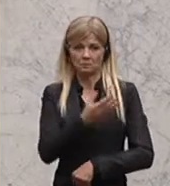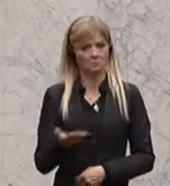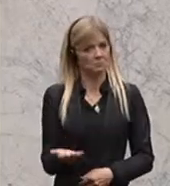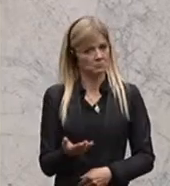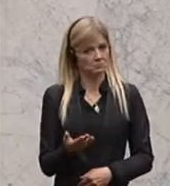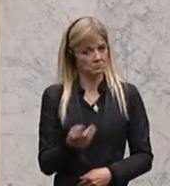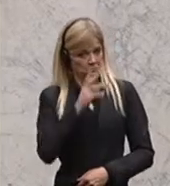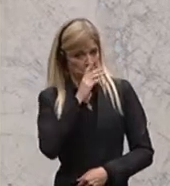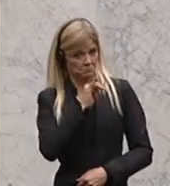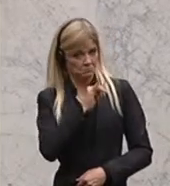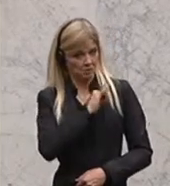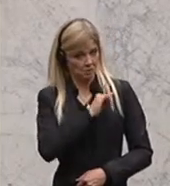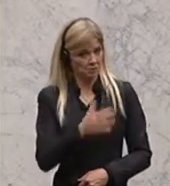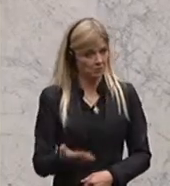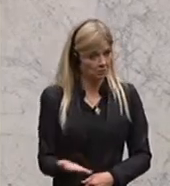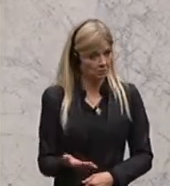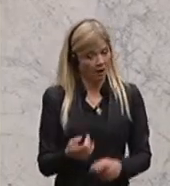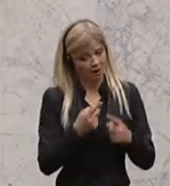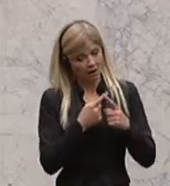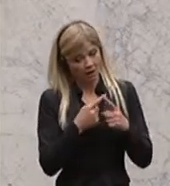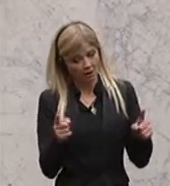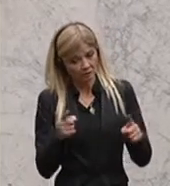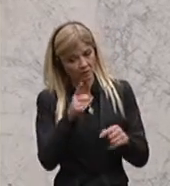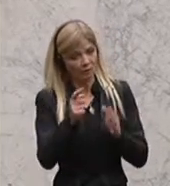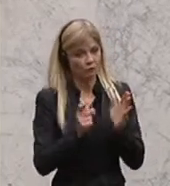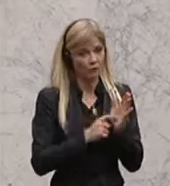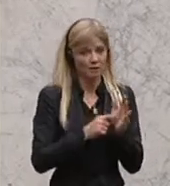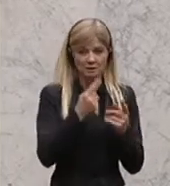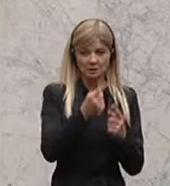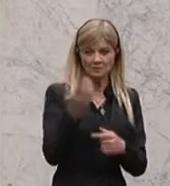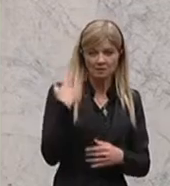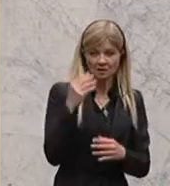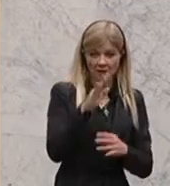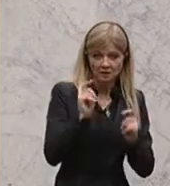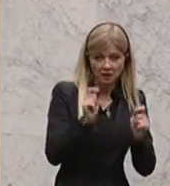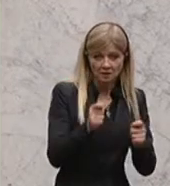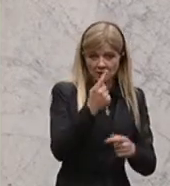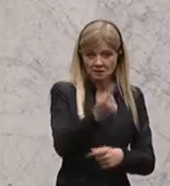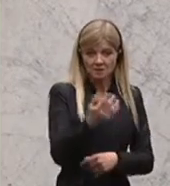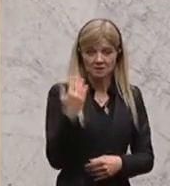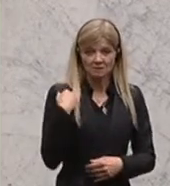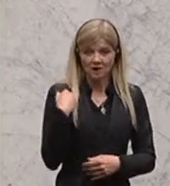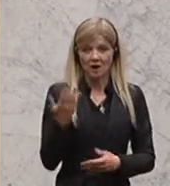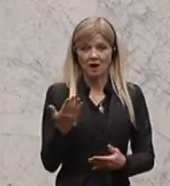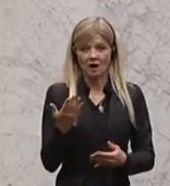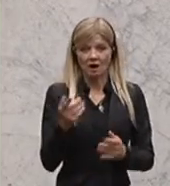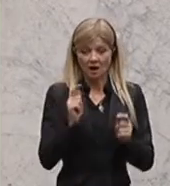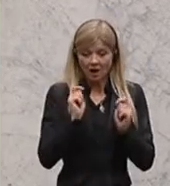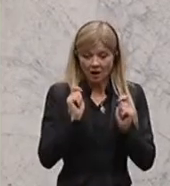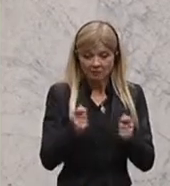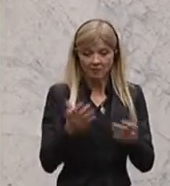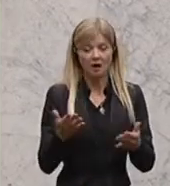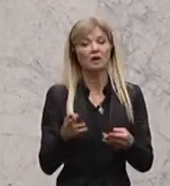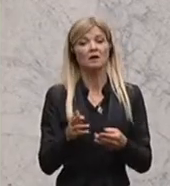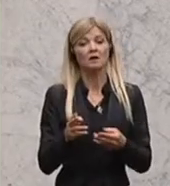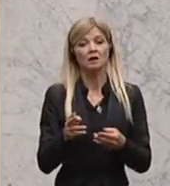Irgendwie interessant. Das andere, das war Ihr Antrag, Sie haben das gestellt, dass wir das nicht enderledigen sollten und dann melden Sie sich gar